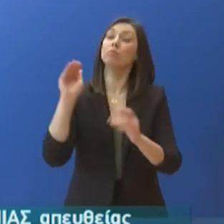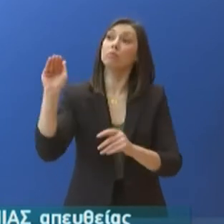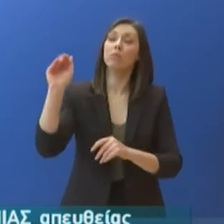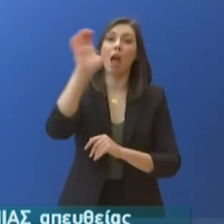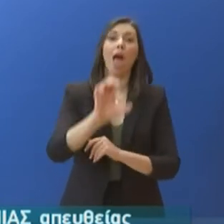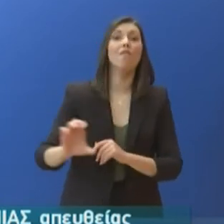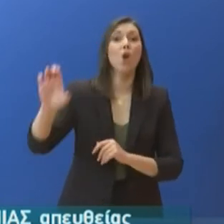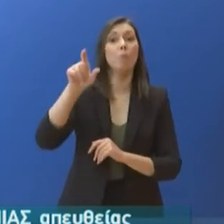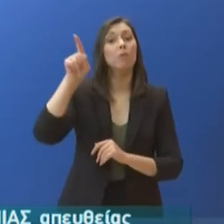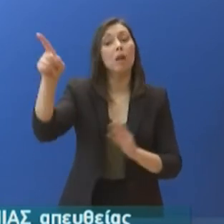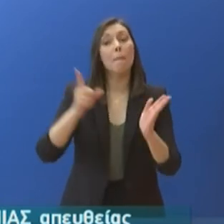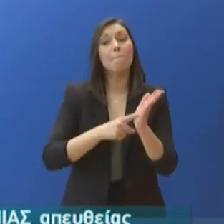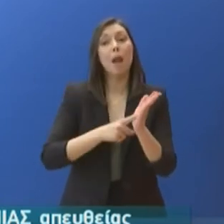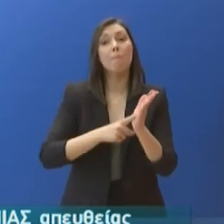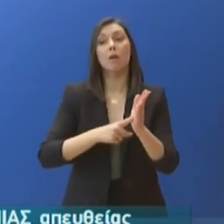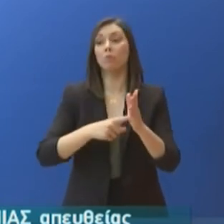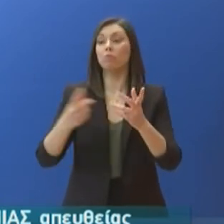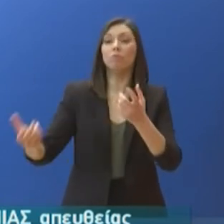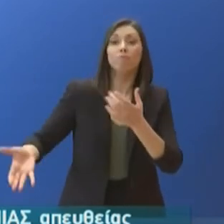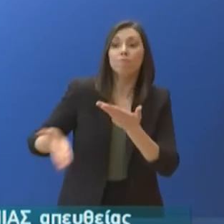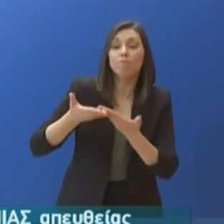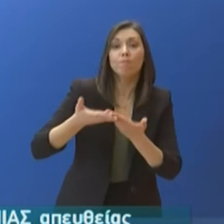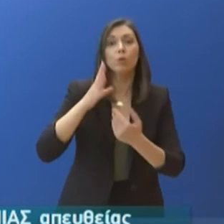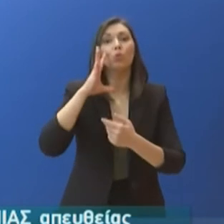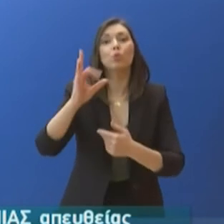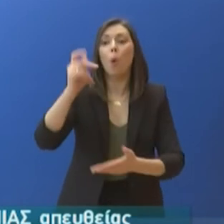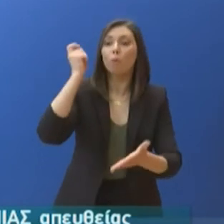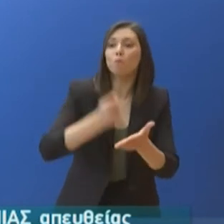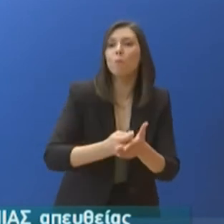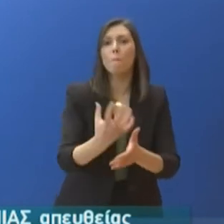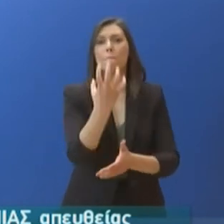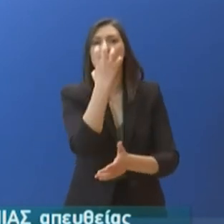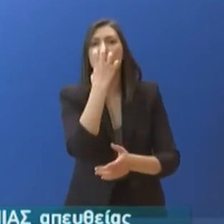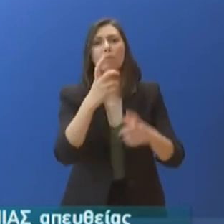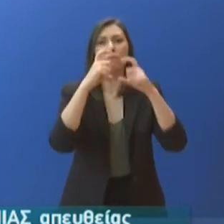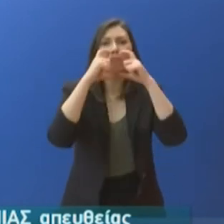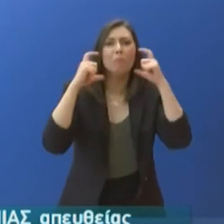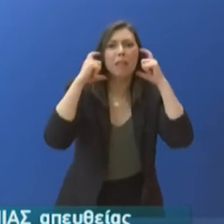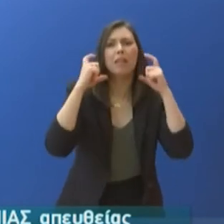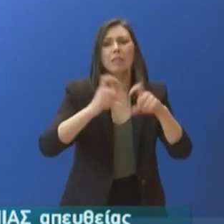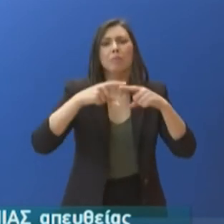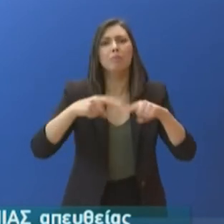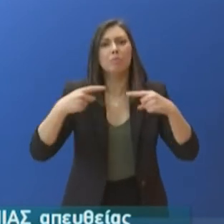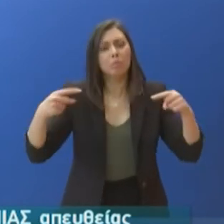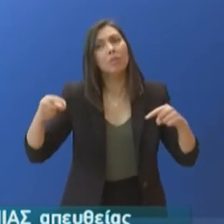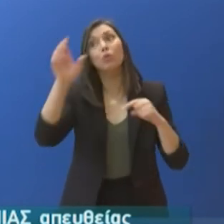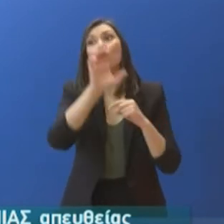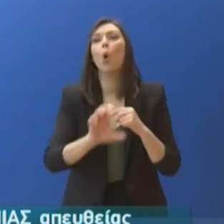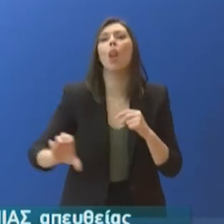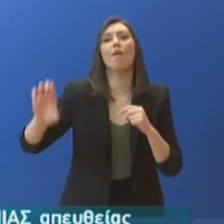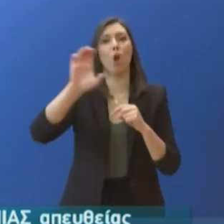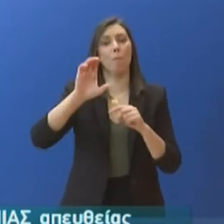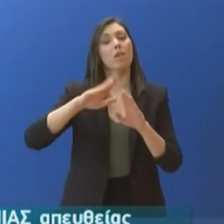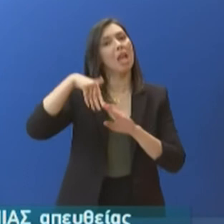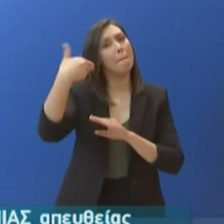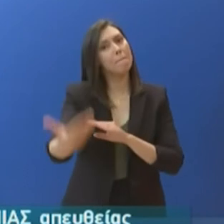υγειονομικού υλικού, όπως σε μάσκες και αναπνευστήρες, σε ευρωπαϊκό επίπεδο και μετά την κατανομή τους ανάλογα με τις ανάγκες στα κράτη-μέλη.